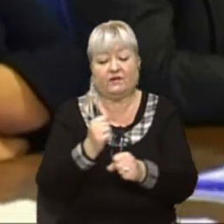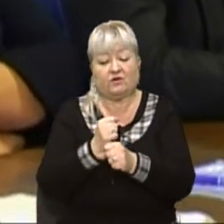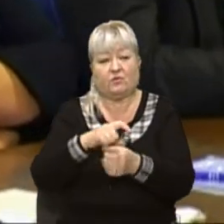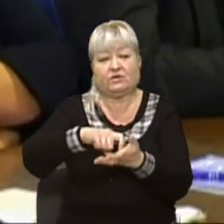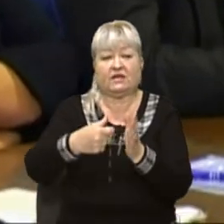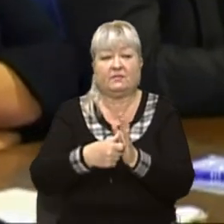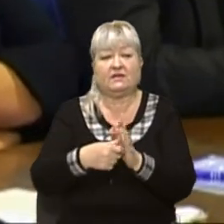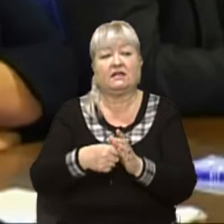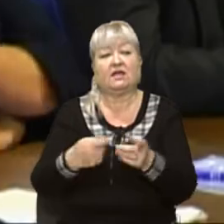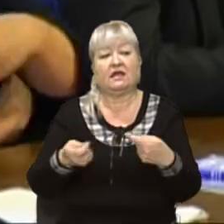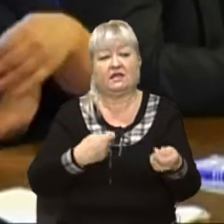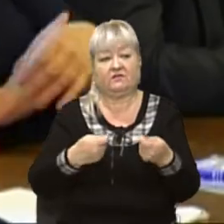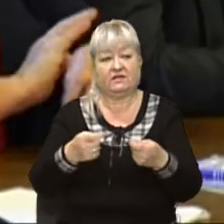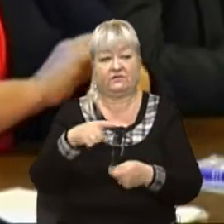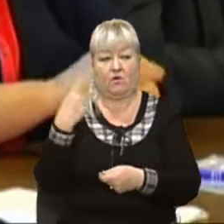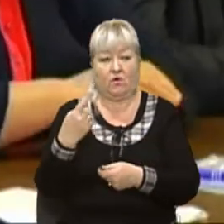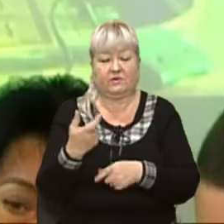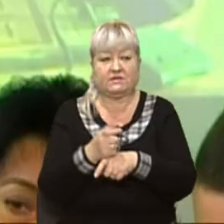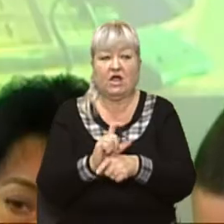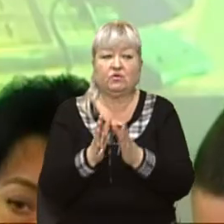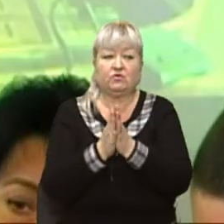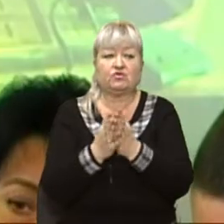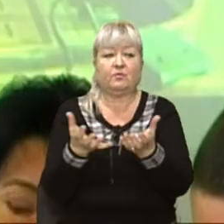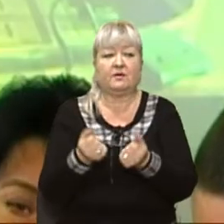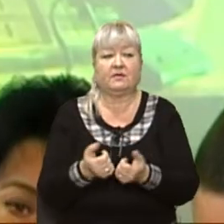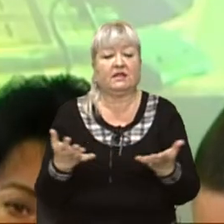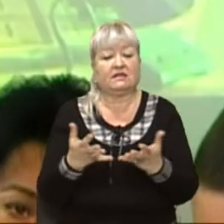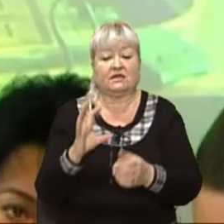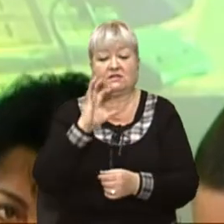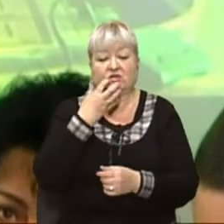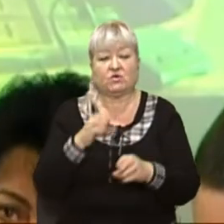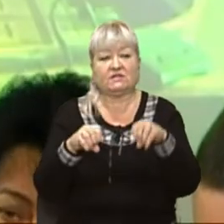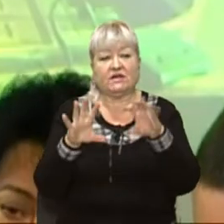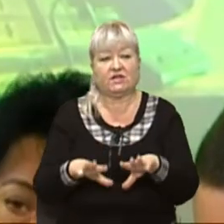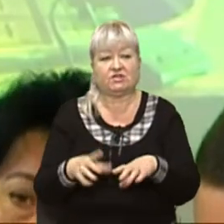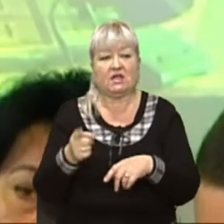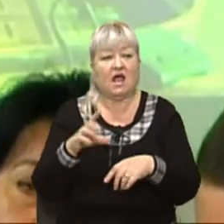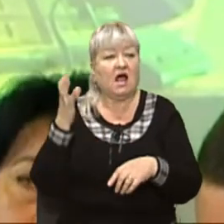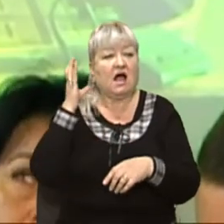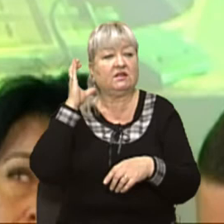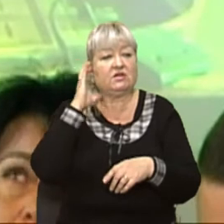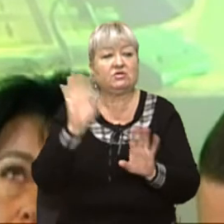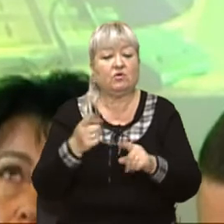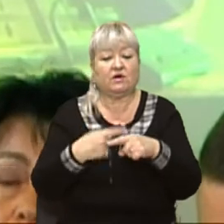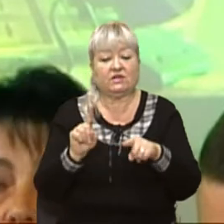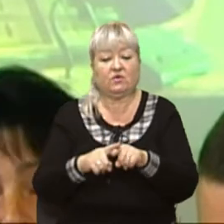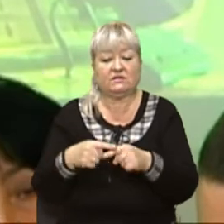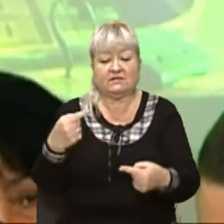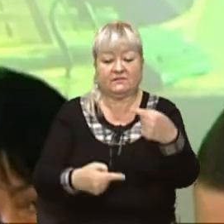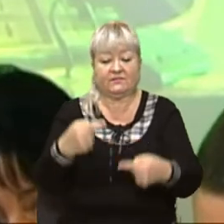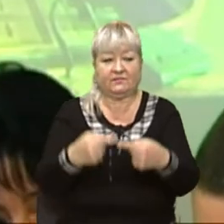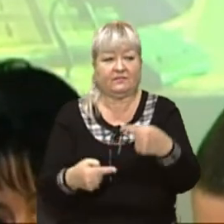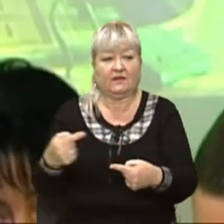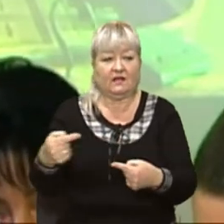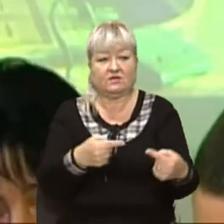керівництву області. Дуже прошу прийняти якесь конструктивне рішення, а не слухати переведення стрілок один на